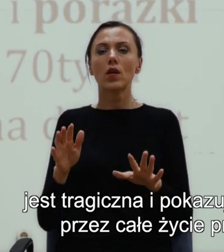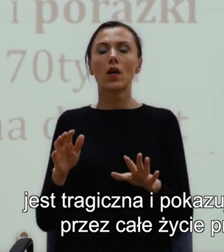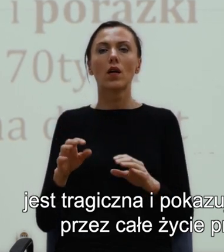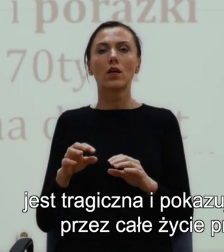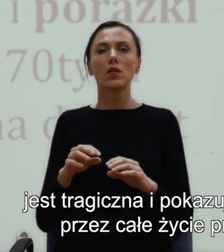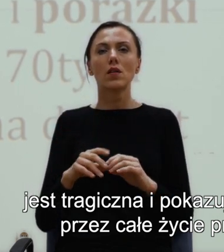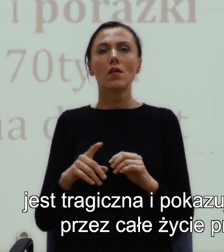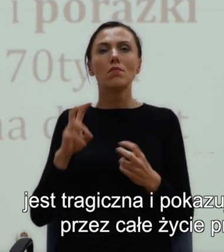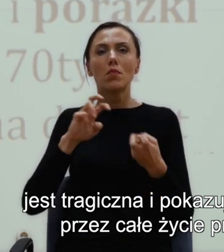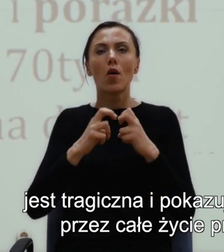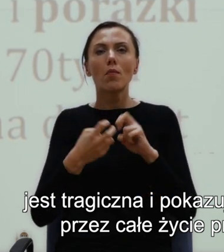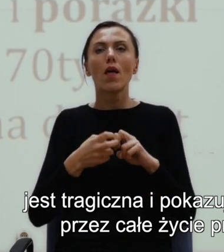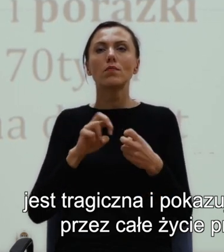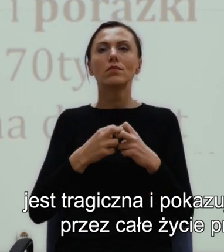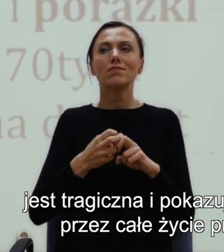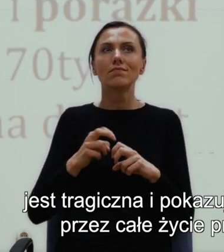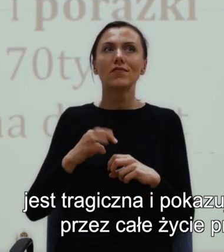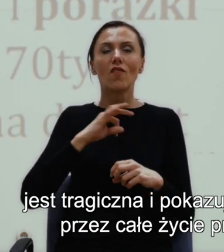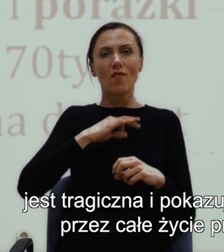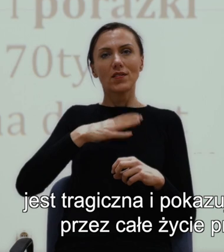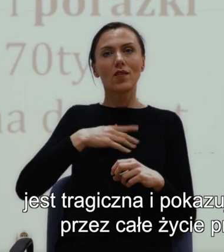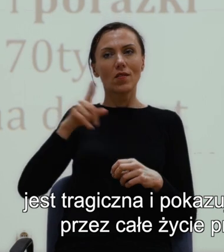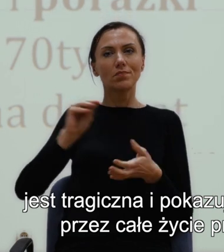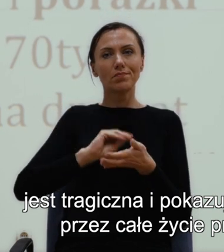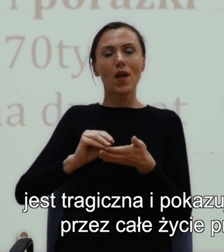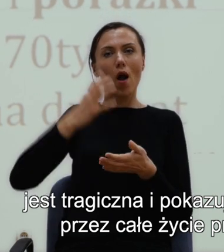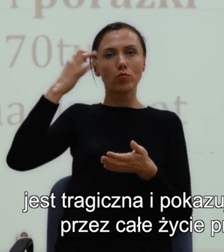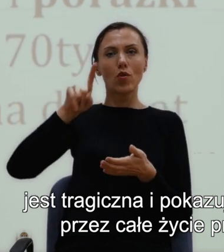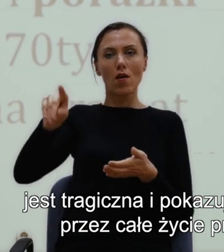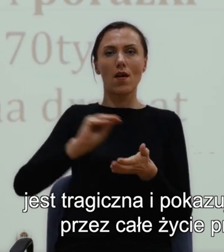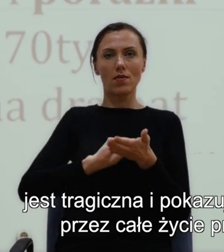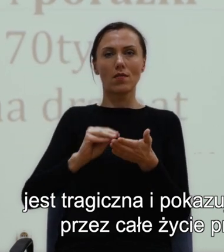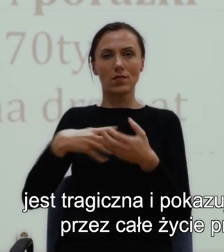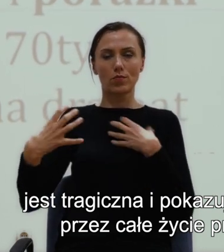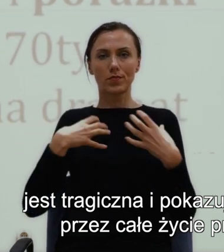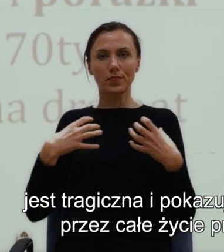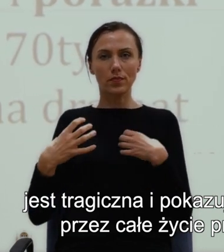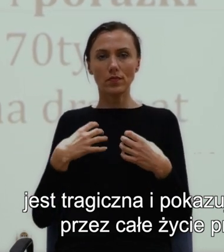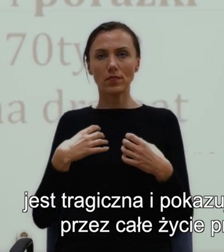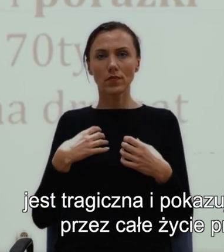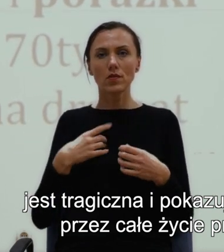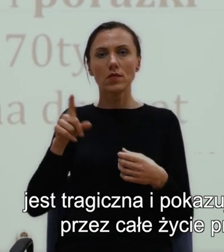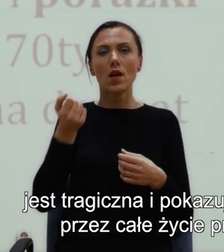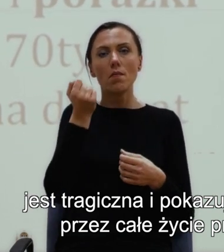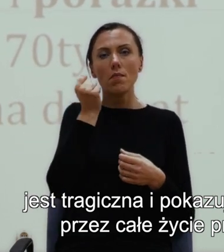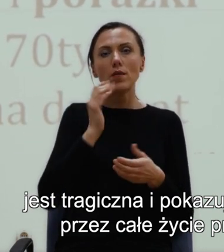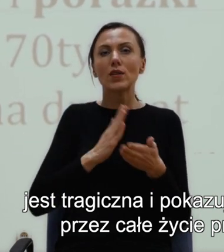dramatopisarza, który bardzo przez całe życie przeżywał